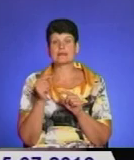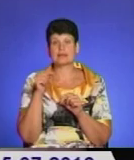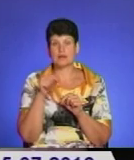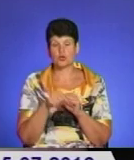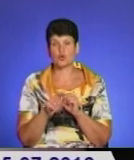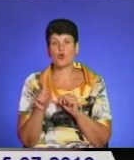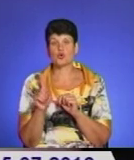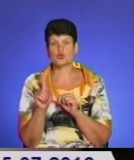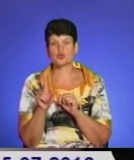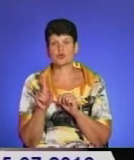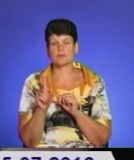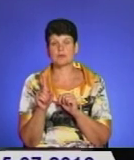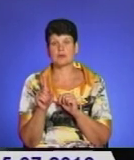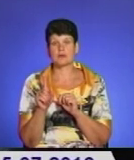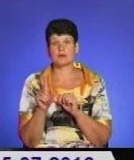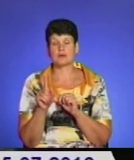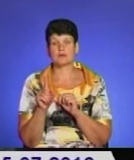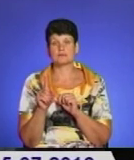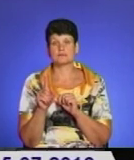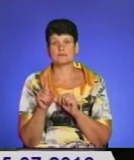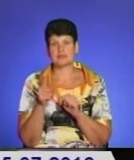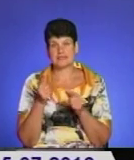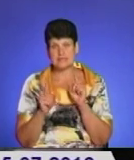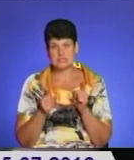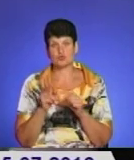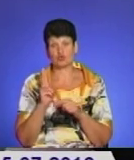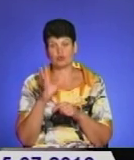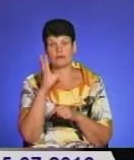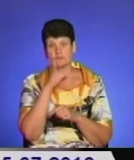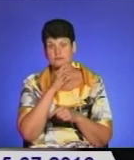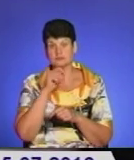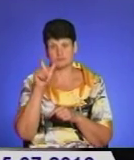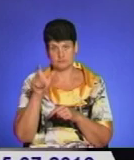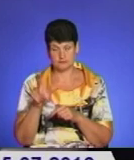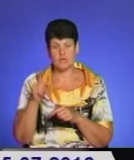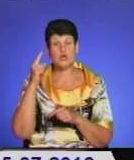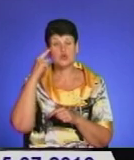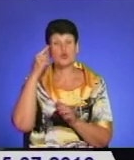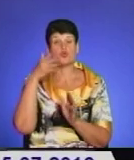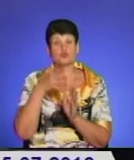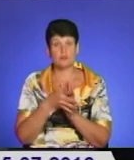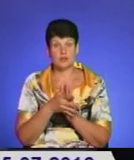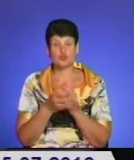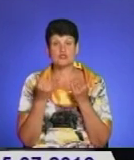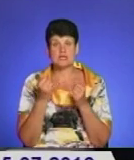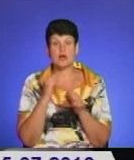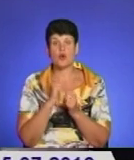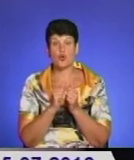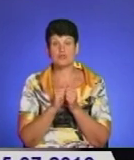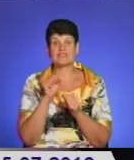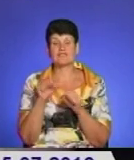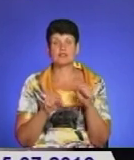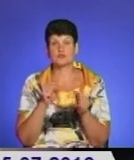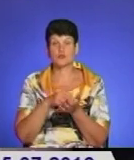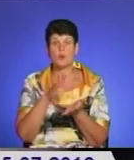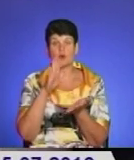потенційні крадії розуміли, що зараз майже кожен велосипед